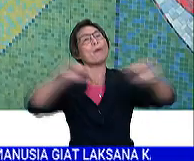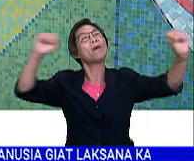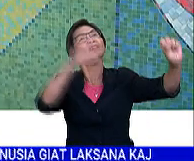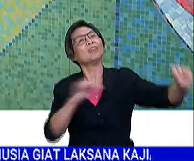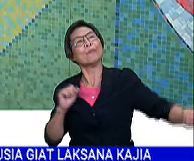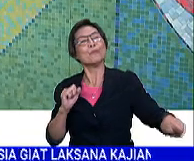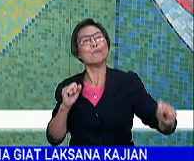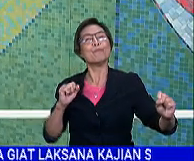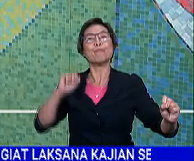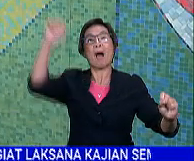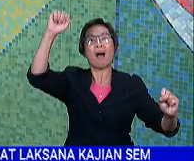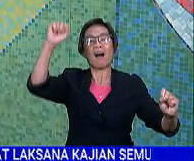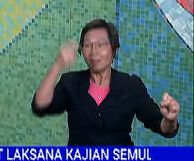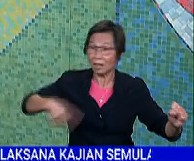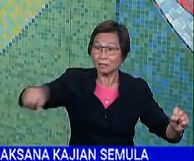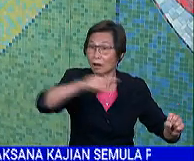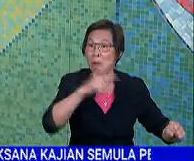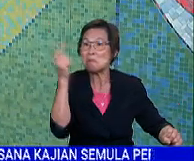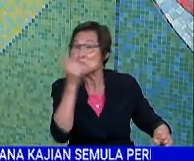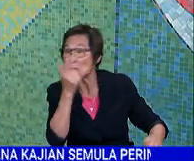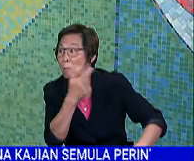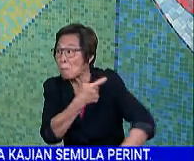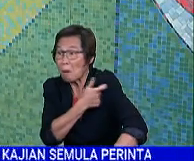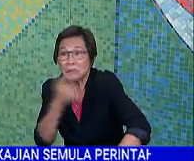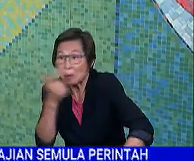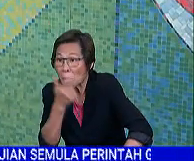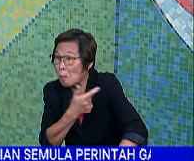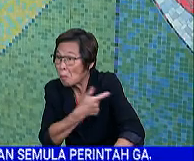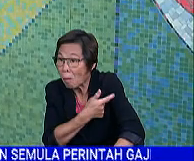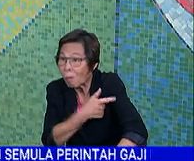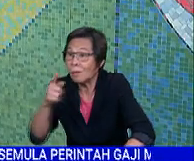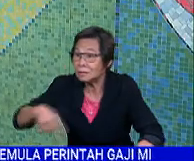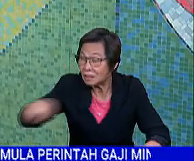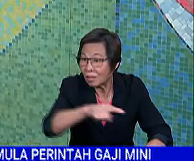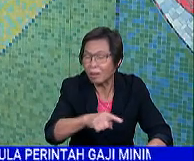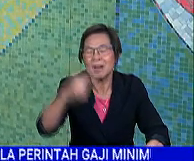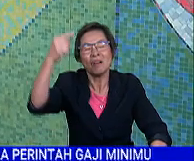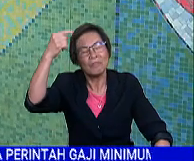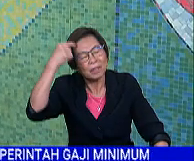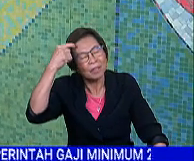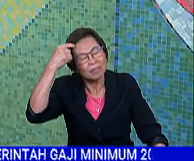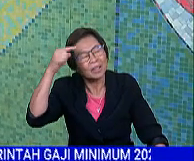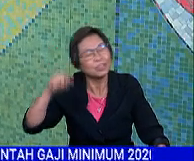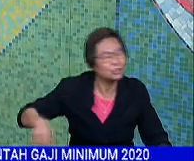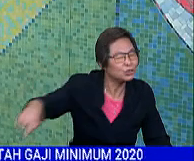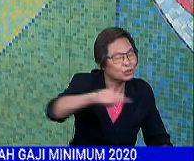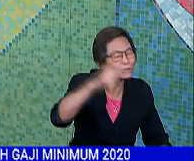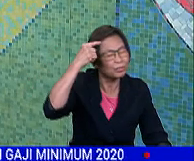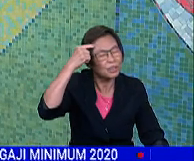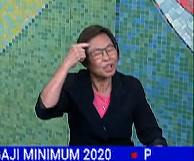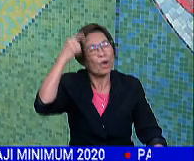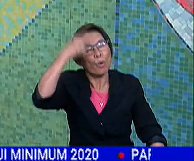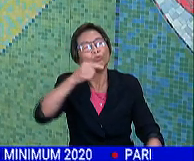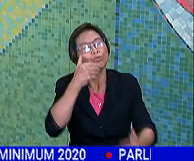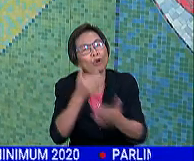merdeka. Jadi bagi anda yang masih enggan mendapatkan vaksin COVID-19, fikir-fikirkanlah demi kebaikan bersama.